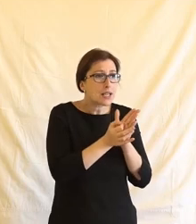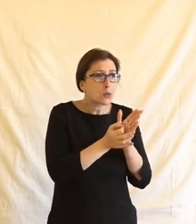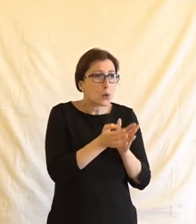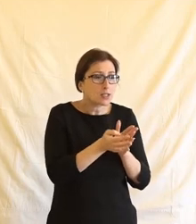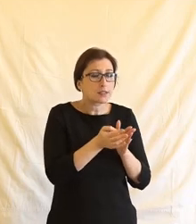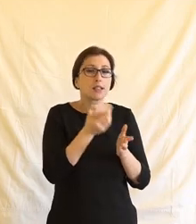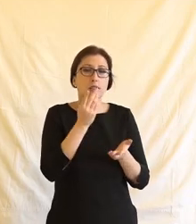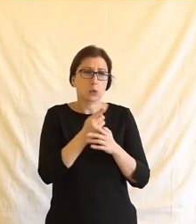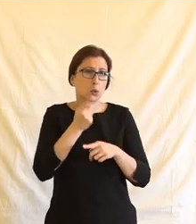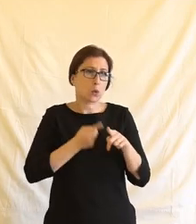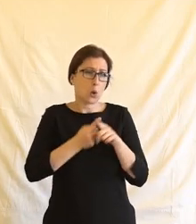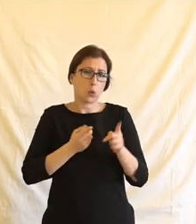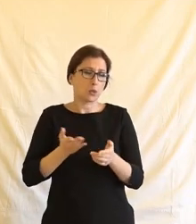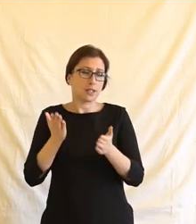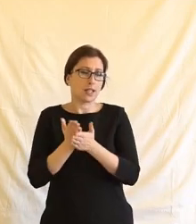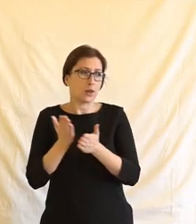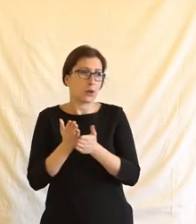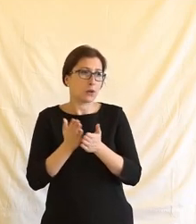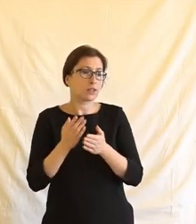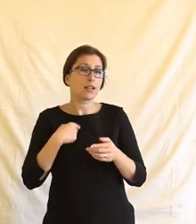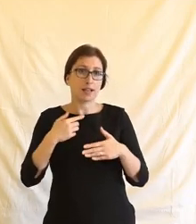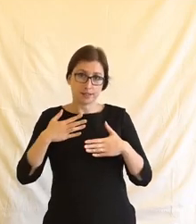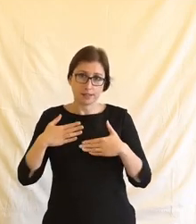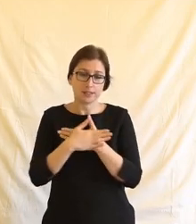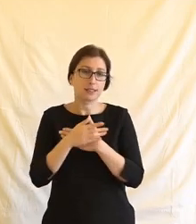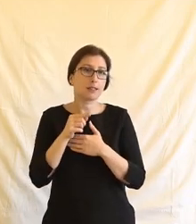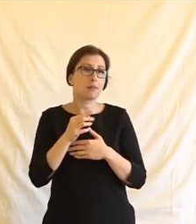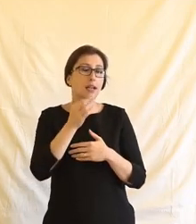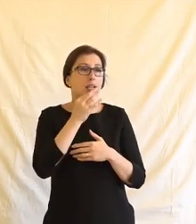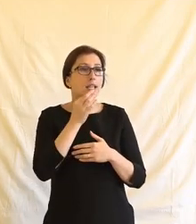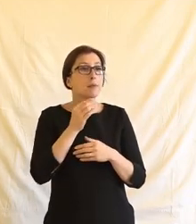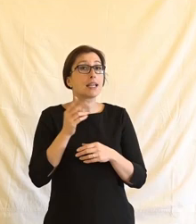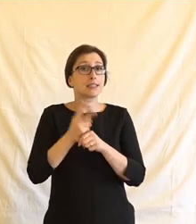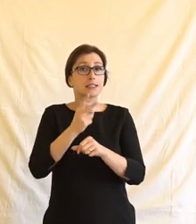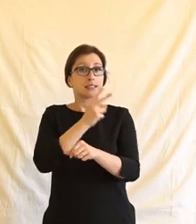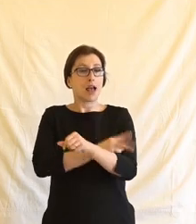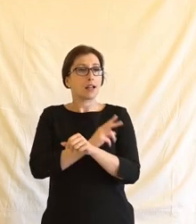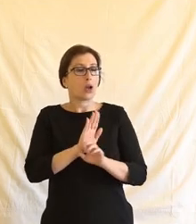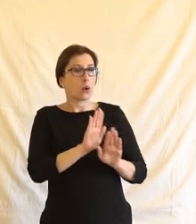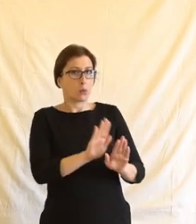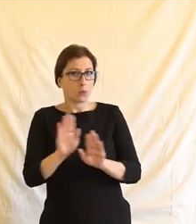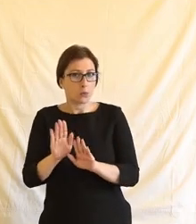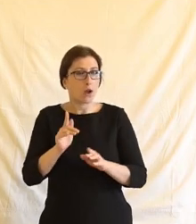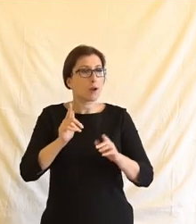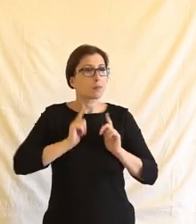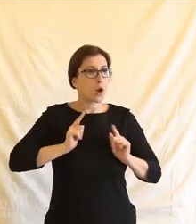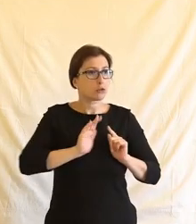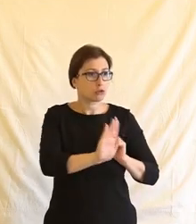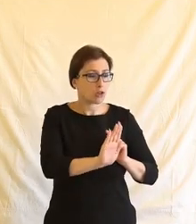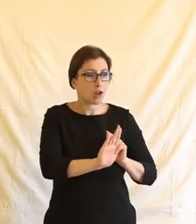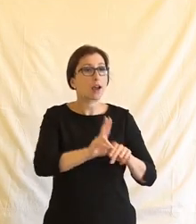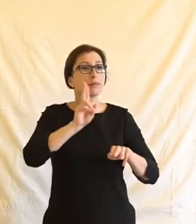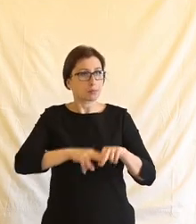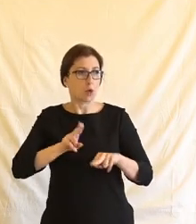předpisech, považuji za spíše nevhodné a tam opravdu cítím, že je lepší, když by ten stát opravdu dal tu ruční brzdu a raději reagoval s nějakým